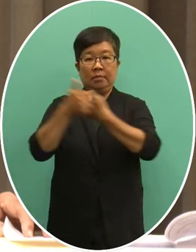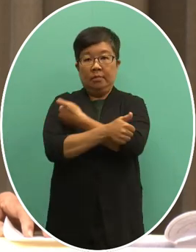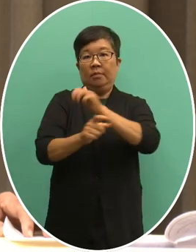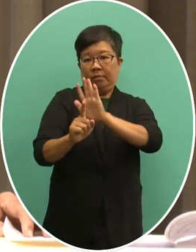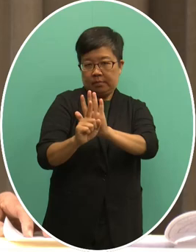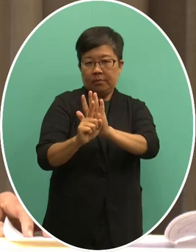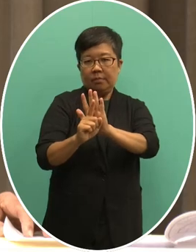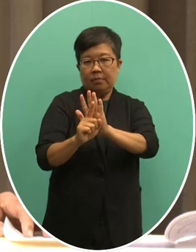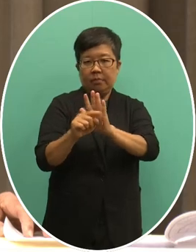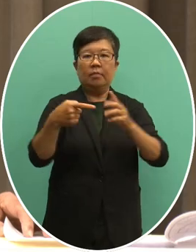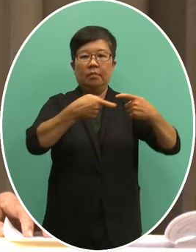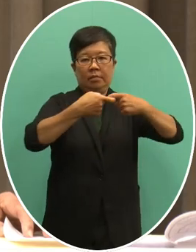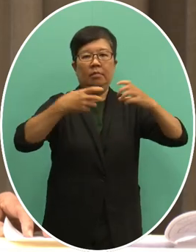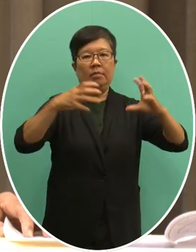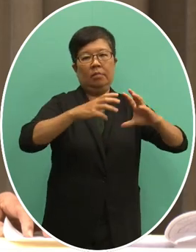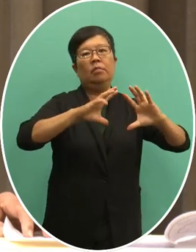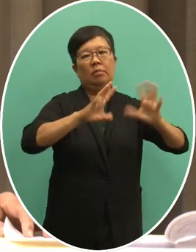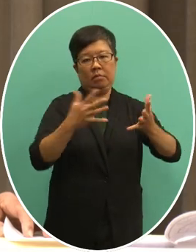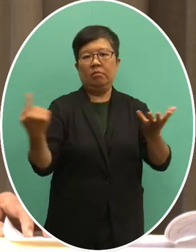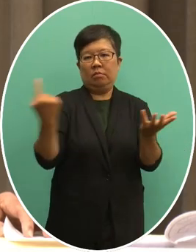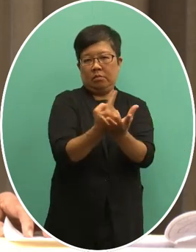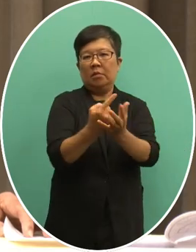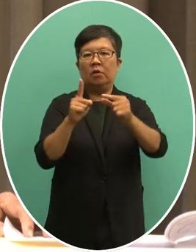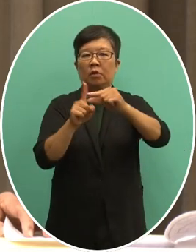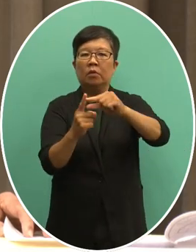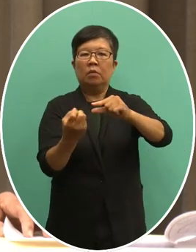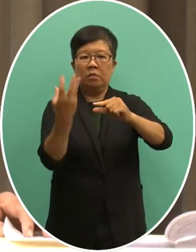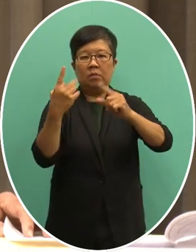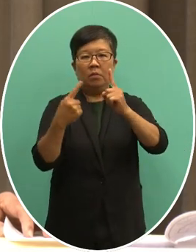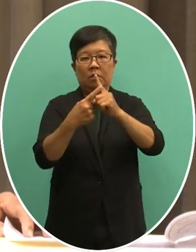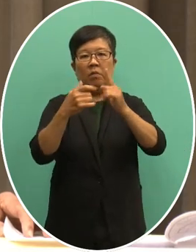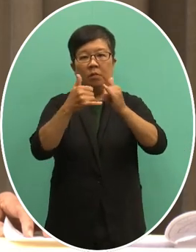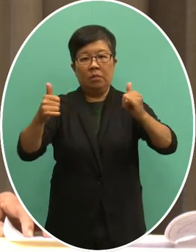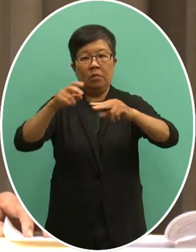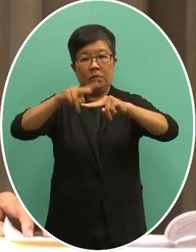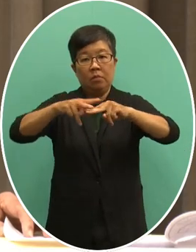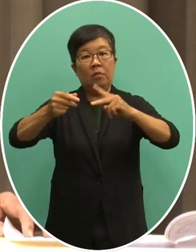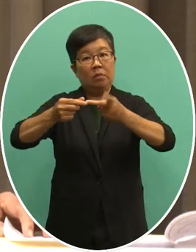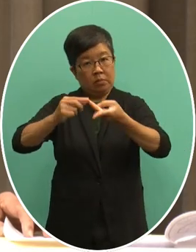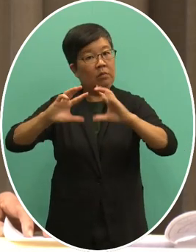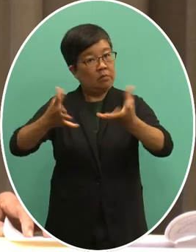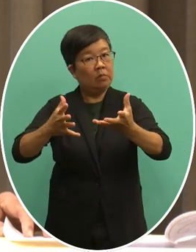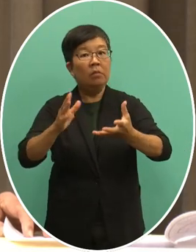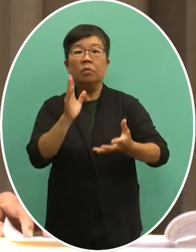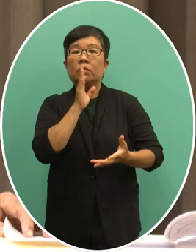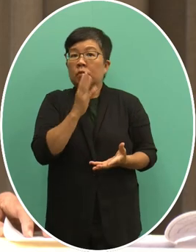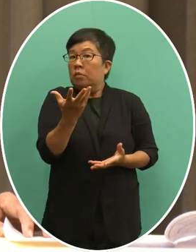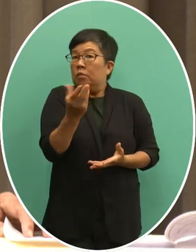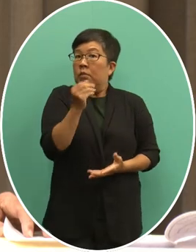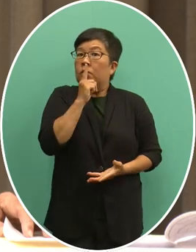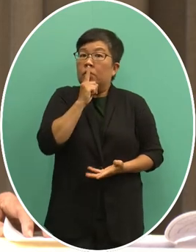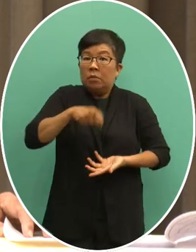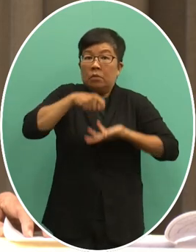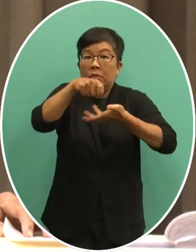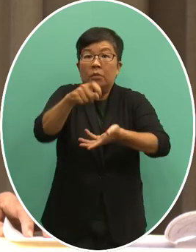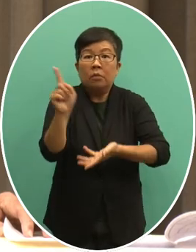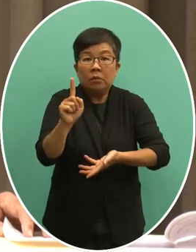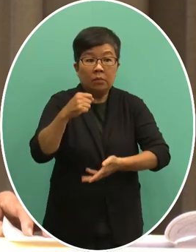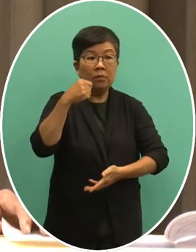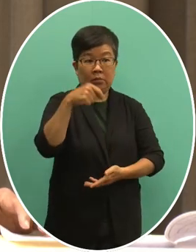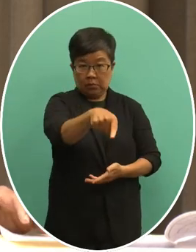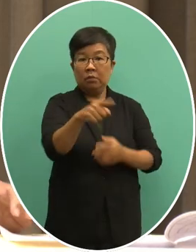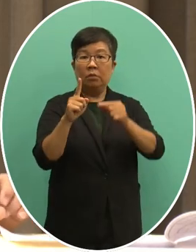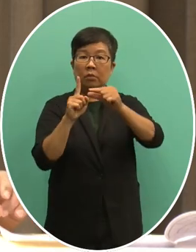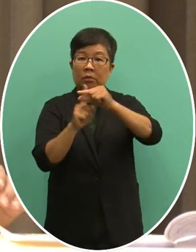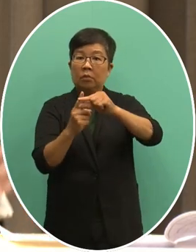在联合国出席那就是中华人民共和国他没有给予任何的other authority那么中